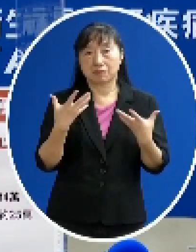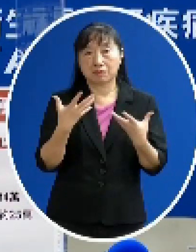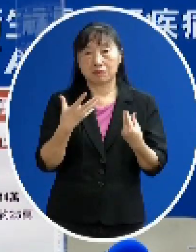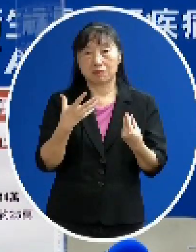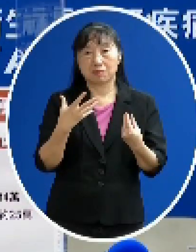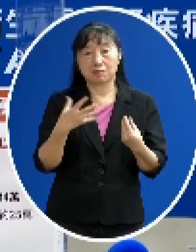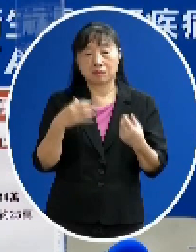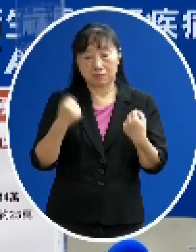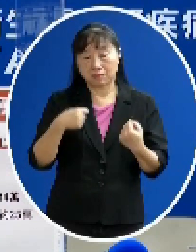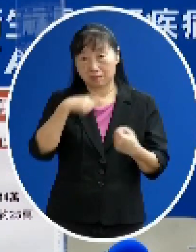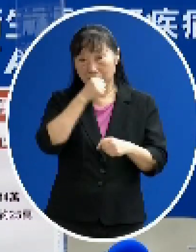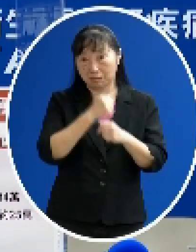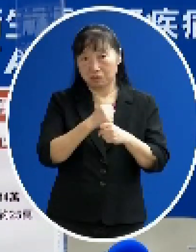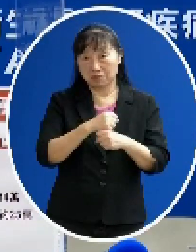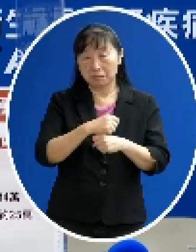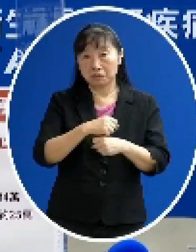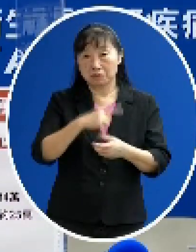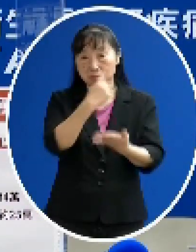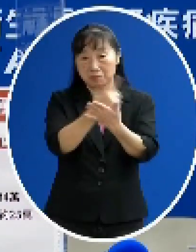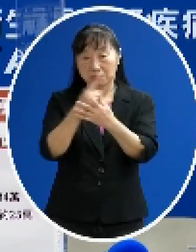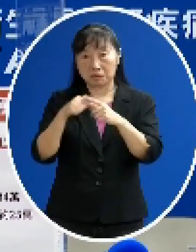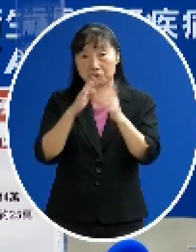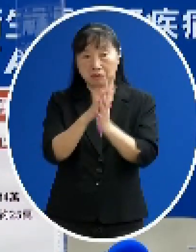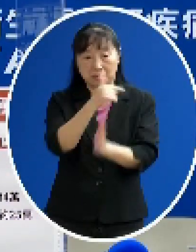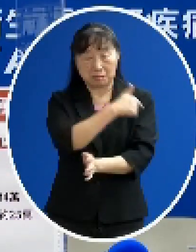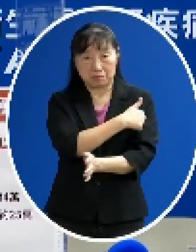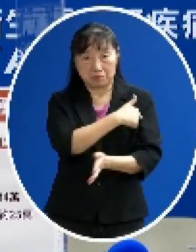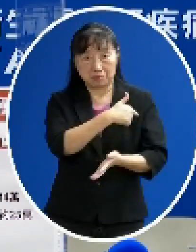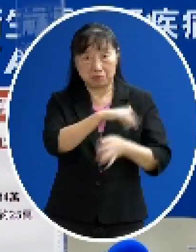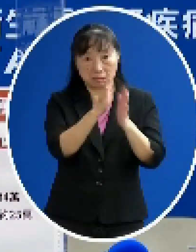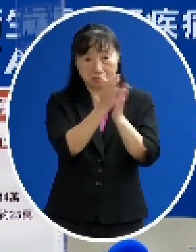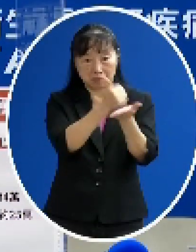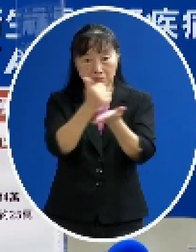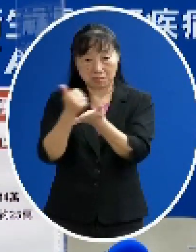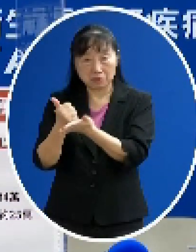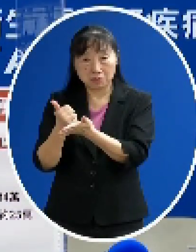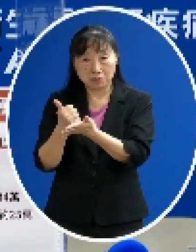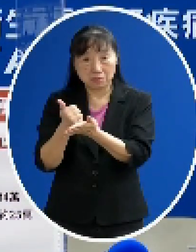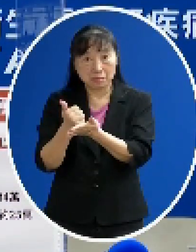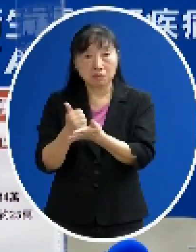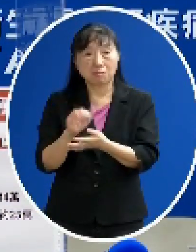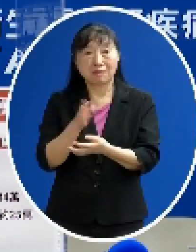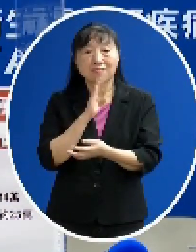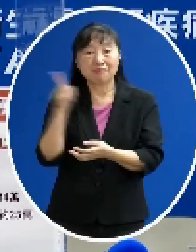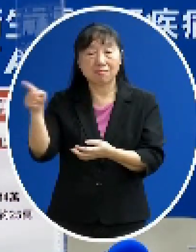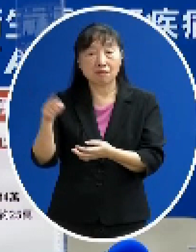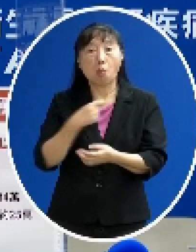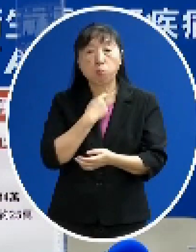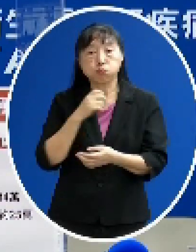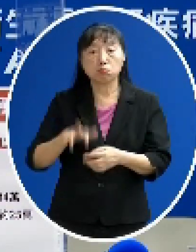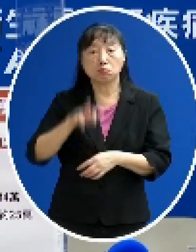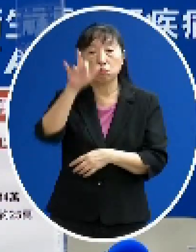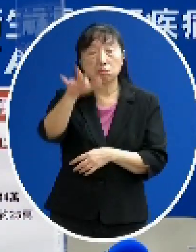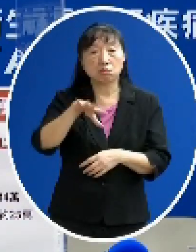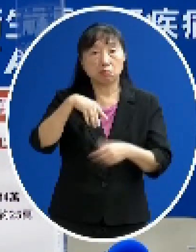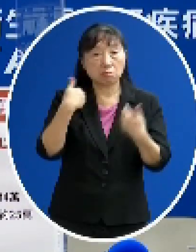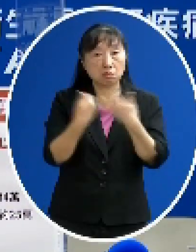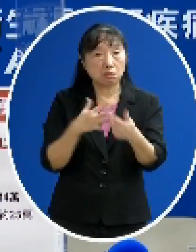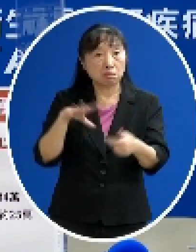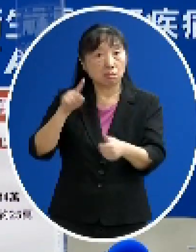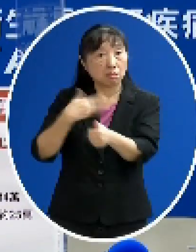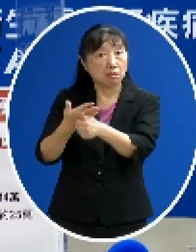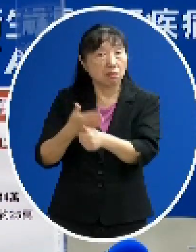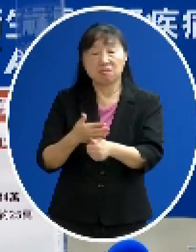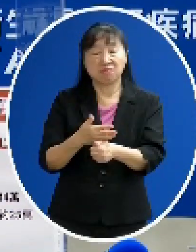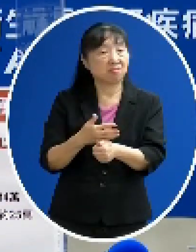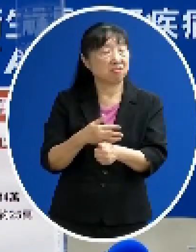可以打得到好 那我們沒有什麼特別的道理 一定要讓出國的人一定比台灣的人要先好 但是出